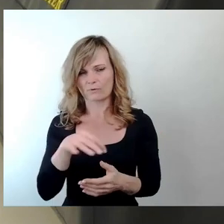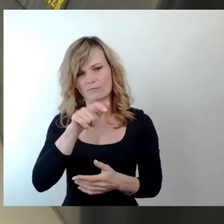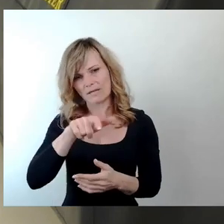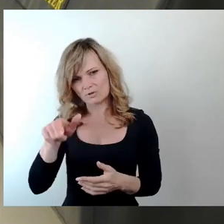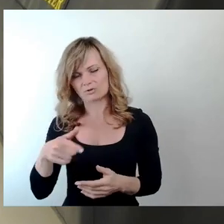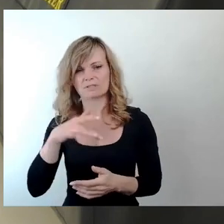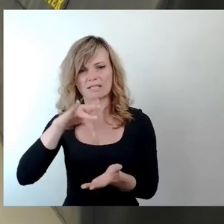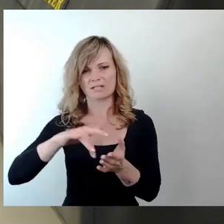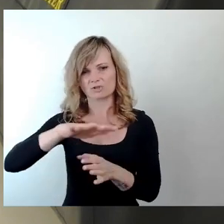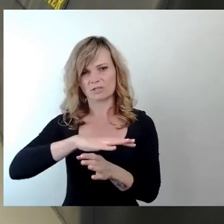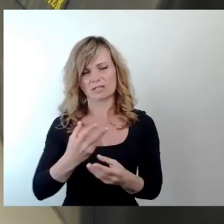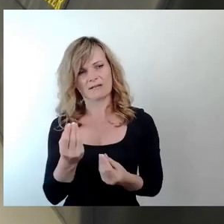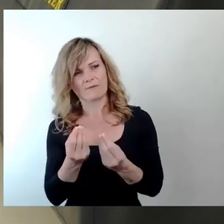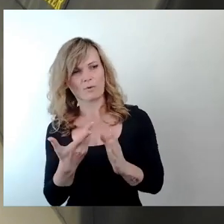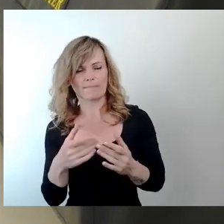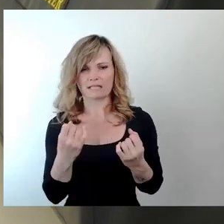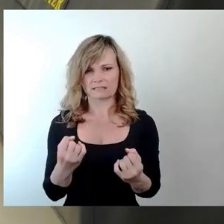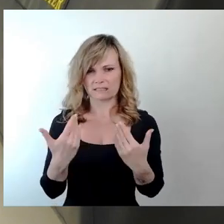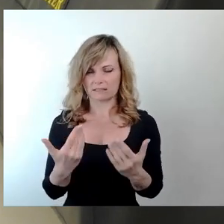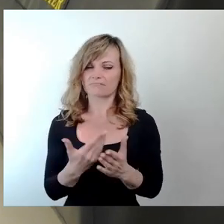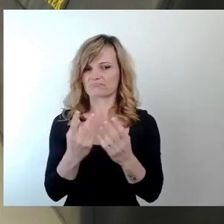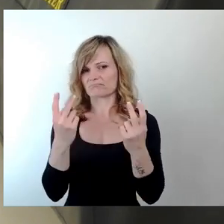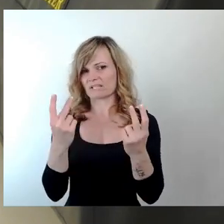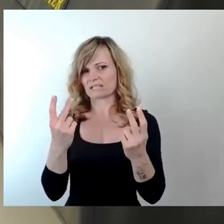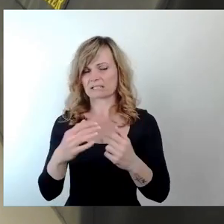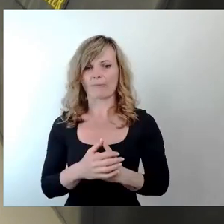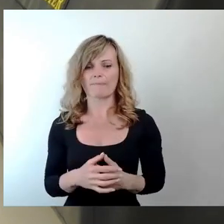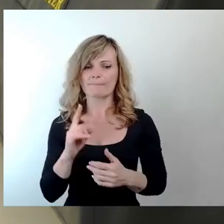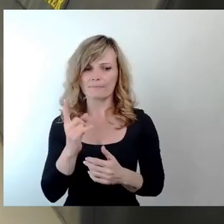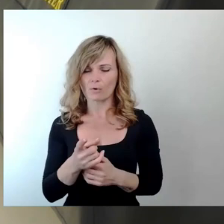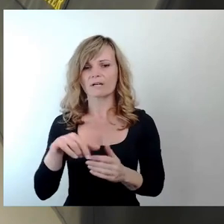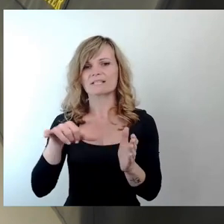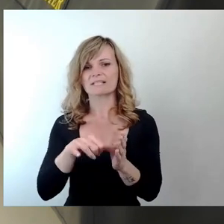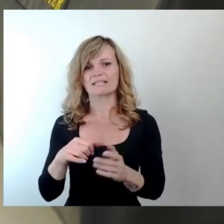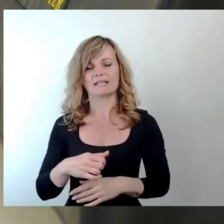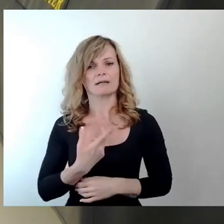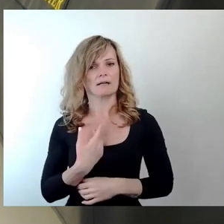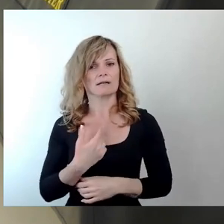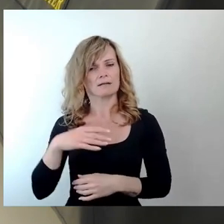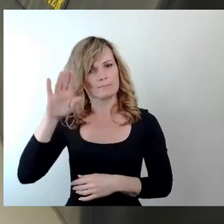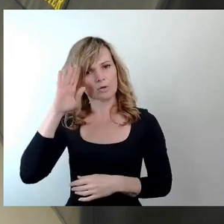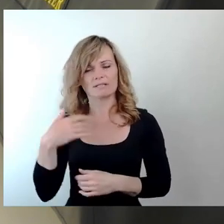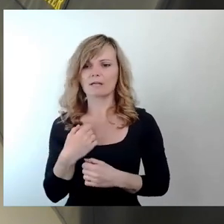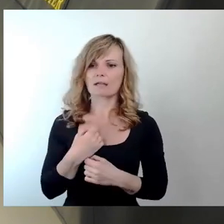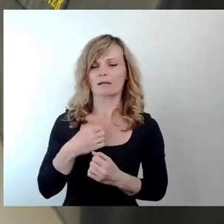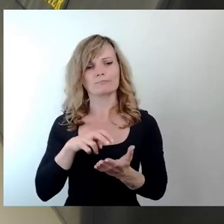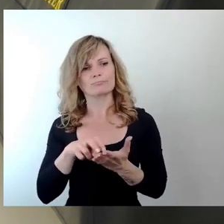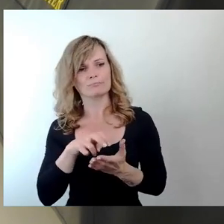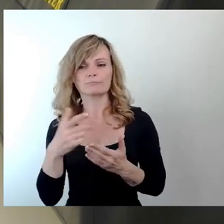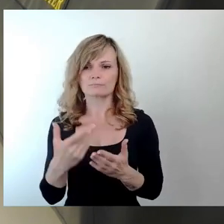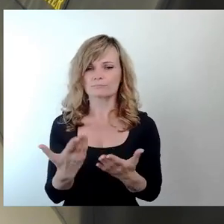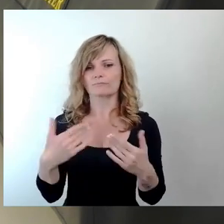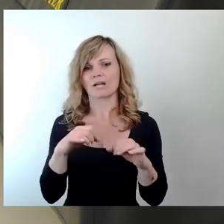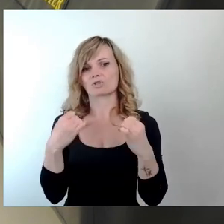notwendig. Dazu gehört auch die Etablierung der Citystreife. Wir wurden zur Förderung des Freistaats Sachsen beantragt. Wir haben noch keinen